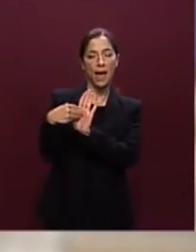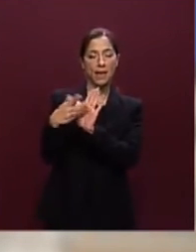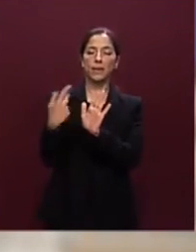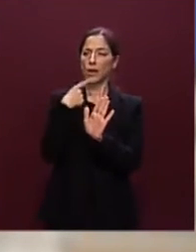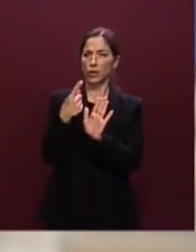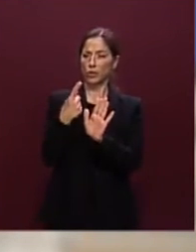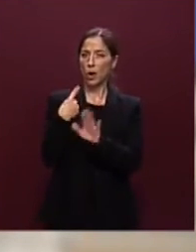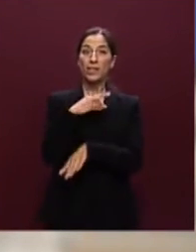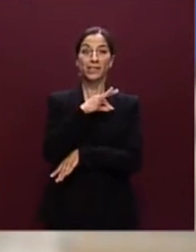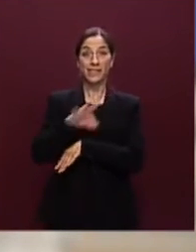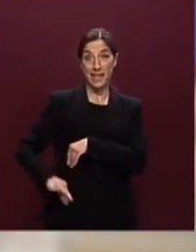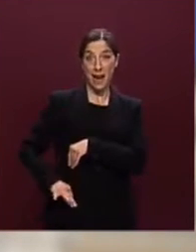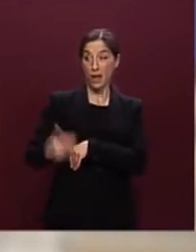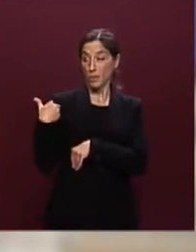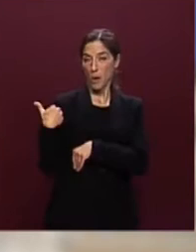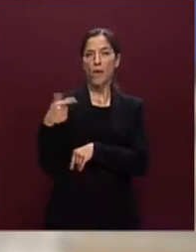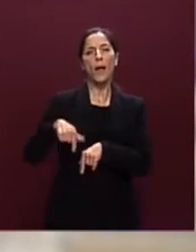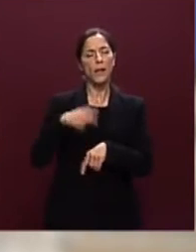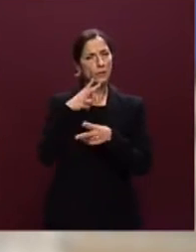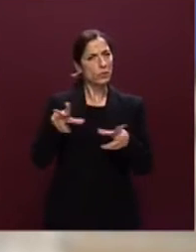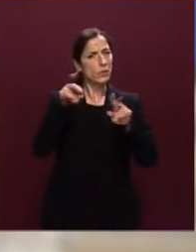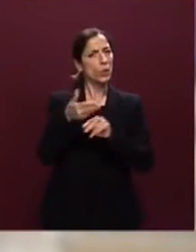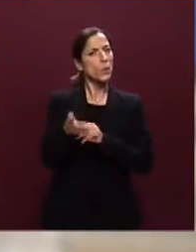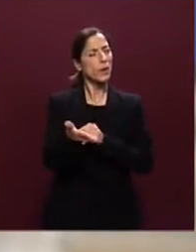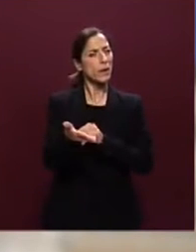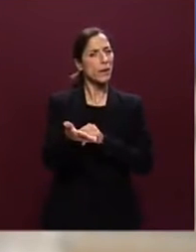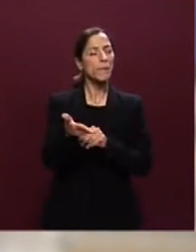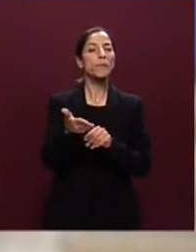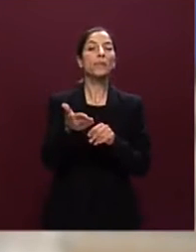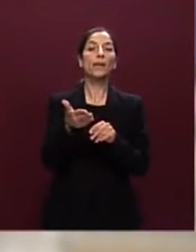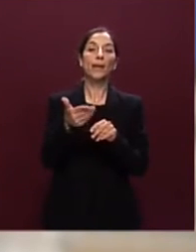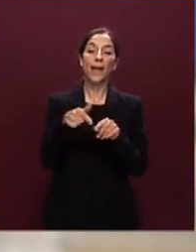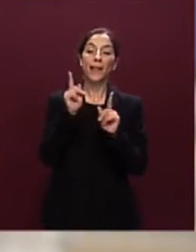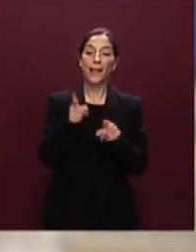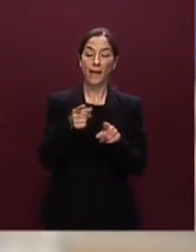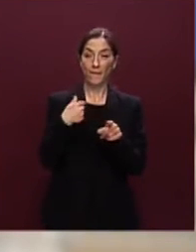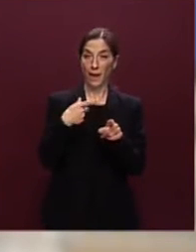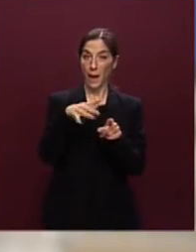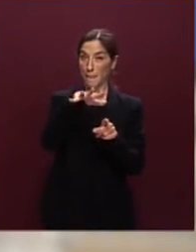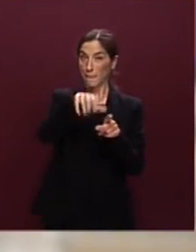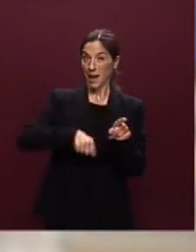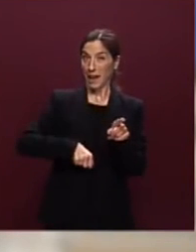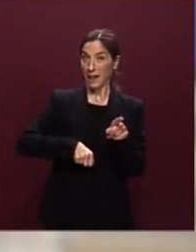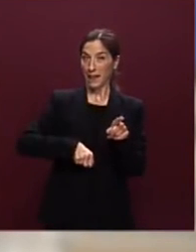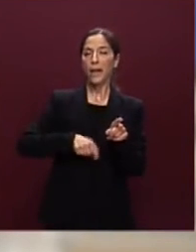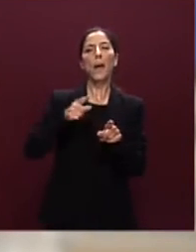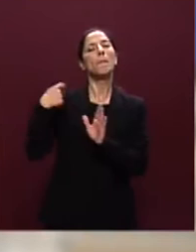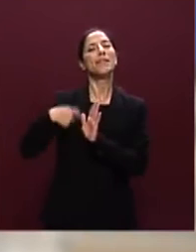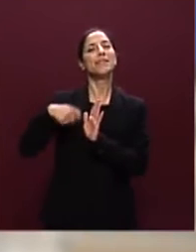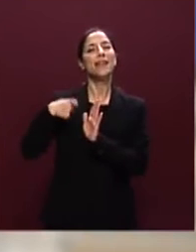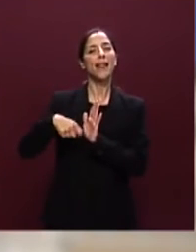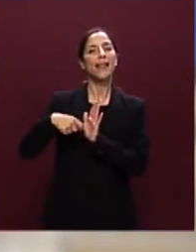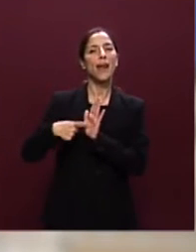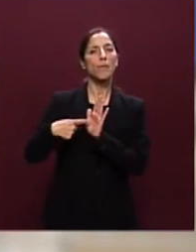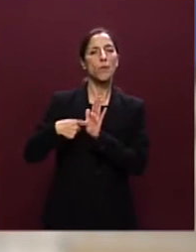al Senato e lo voglio ribadire che vada preso per intero condiviso e sostenuto l'appello del Presidente della